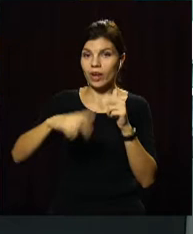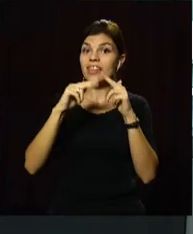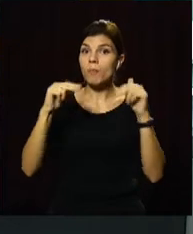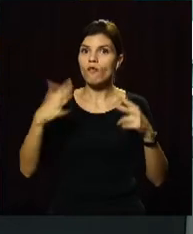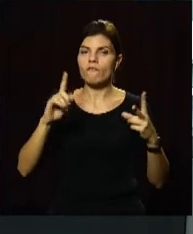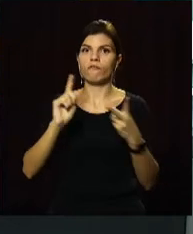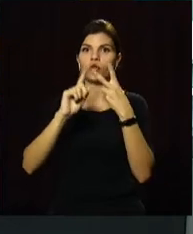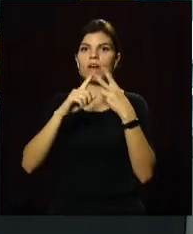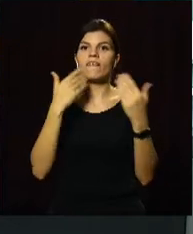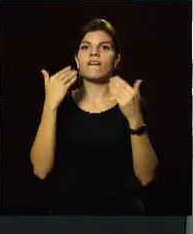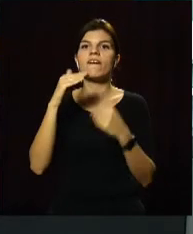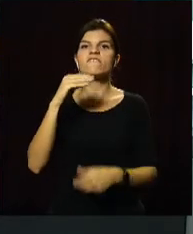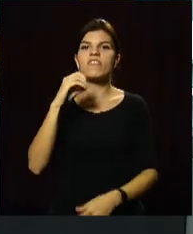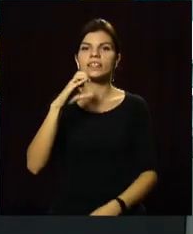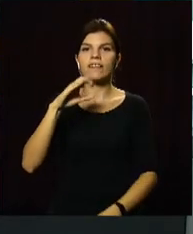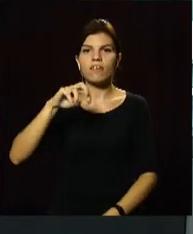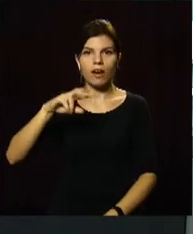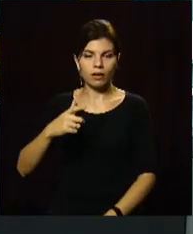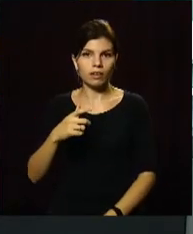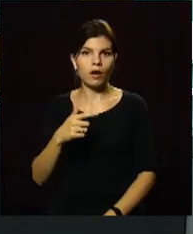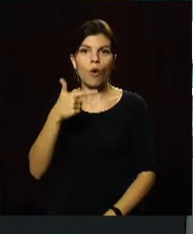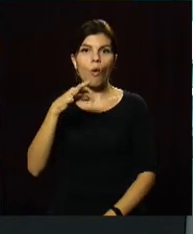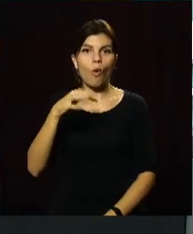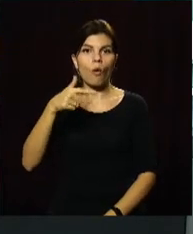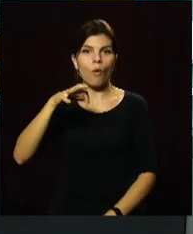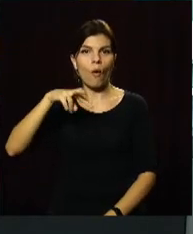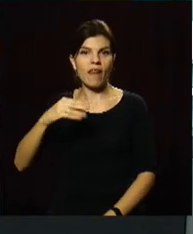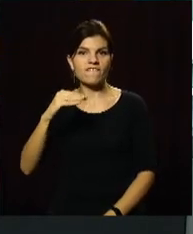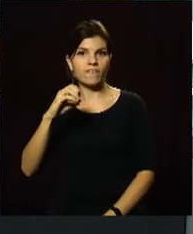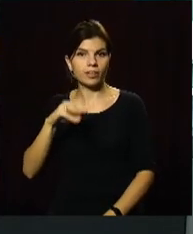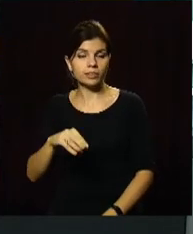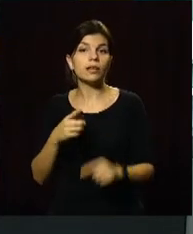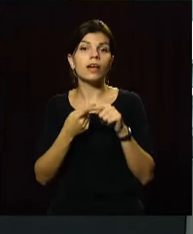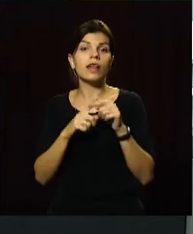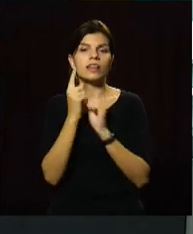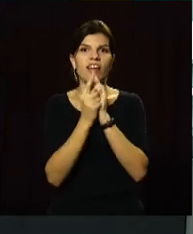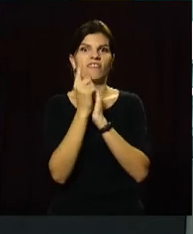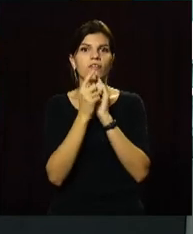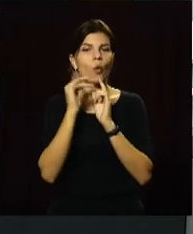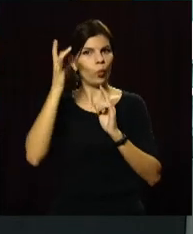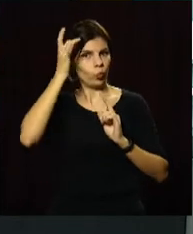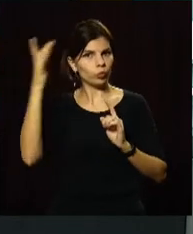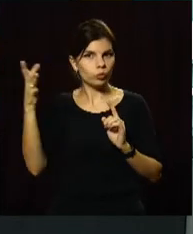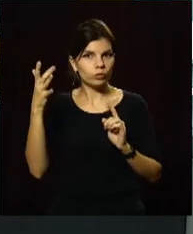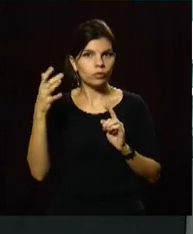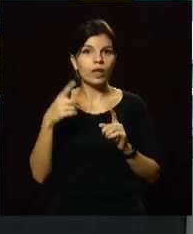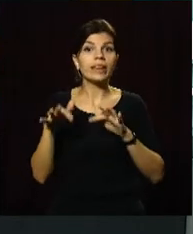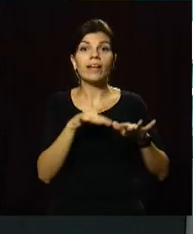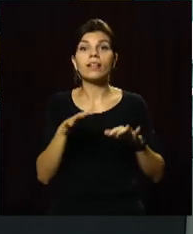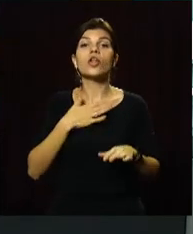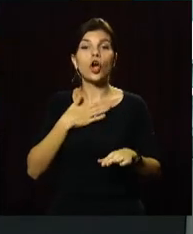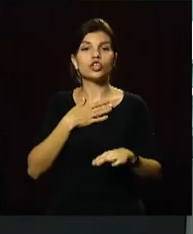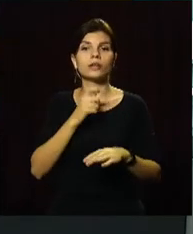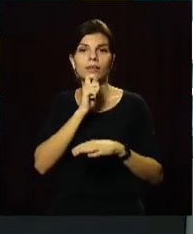вдруге прийшов фестиваль сучасного мистецтва «Гогольфест». Цьогоріч його присвятили трансформаціям у культурі. На дійстві побувала